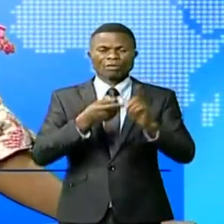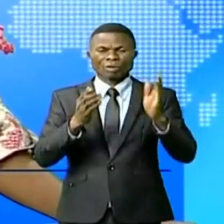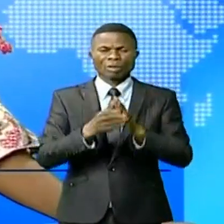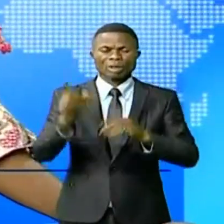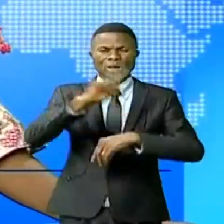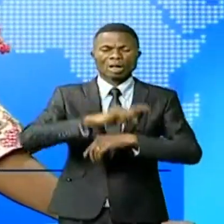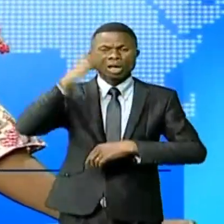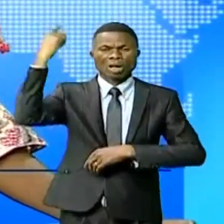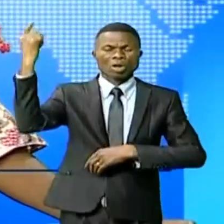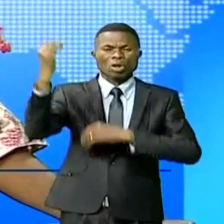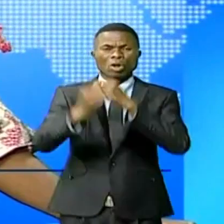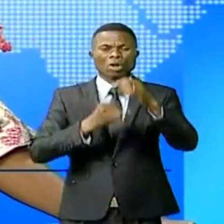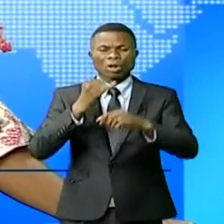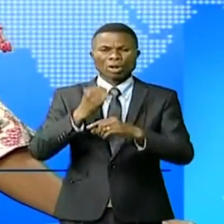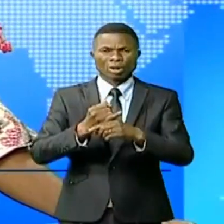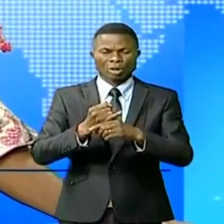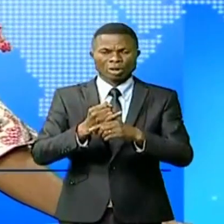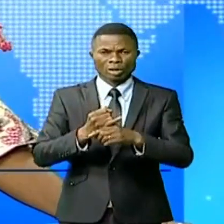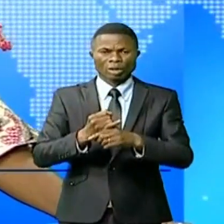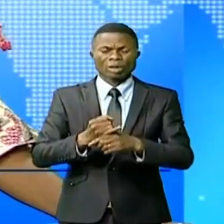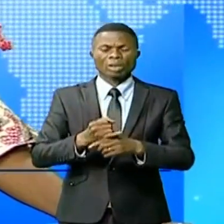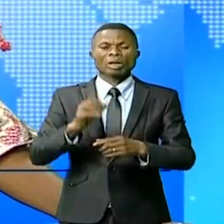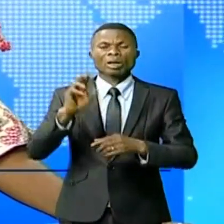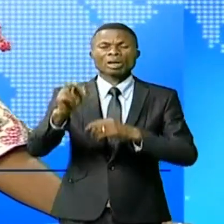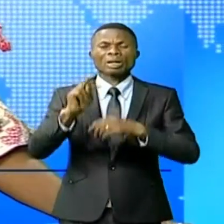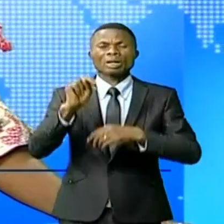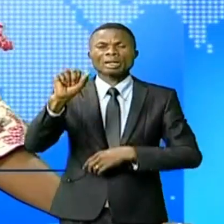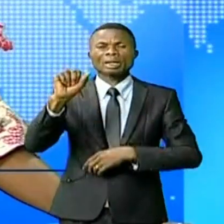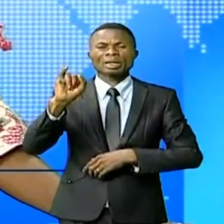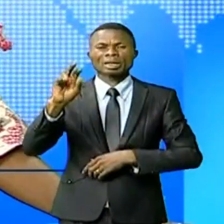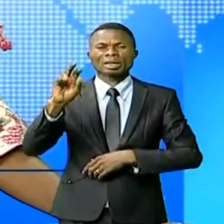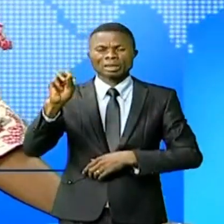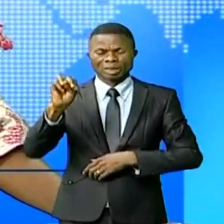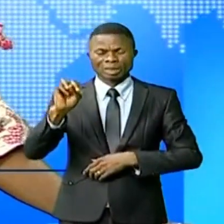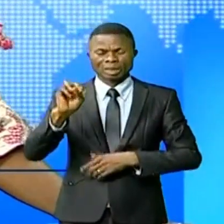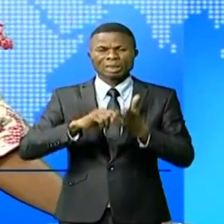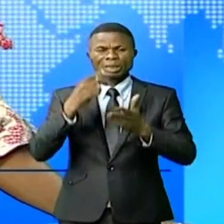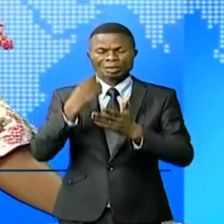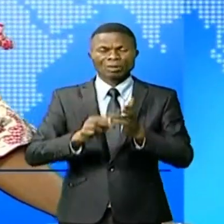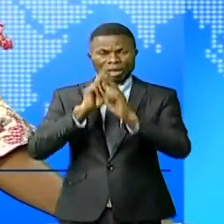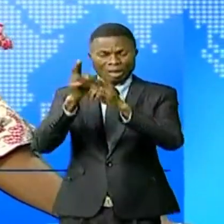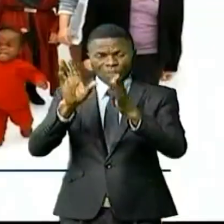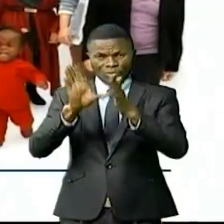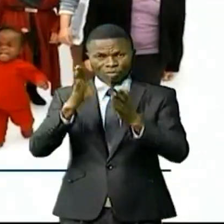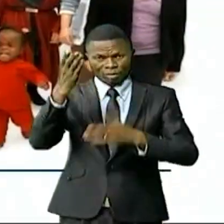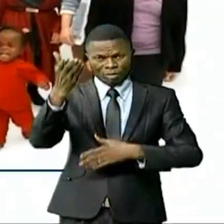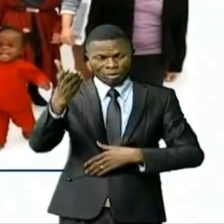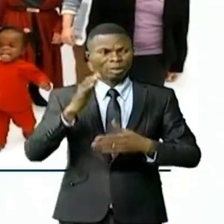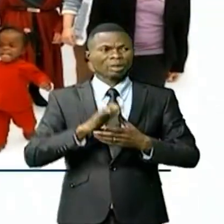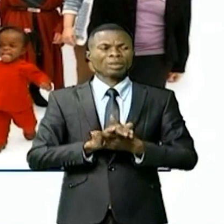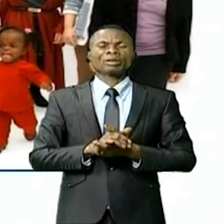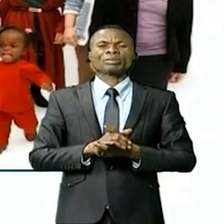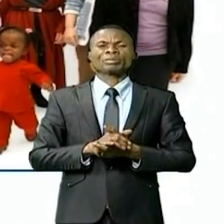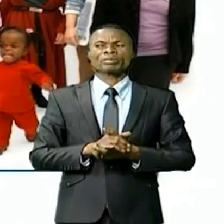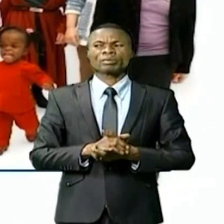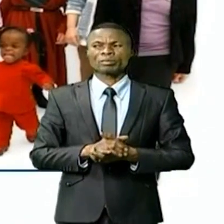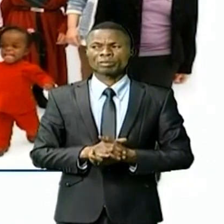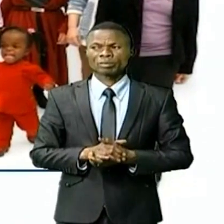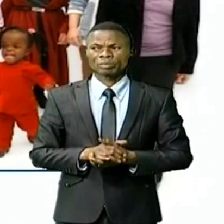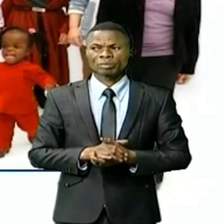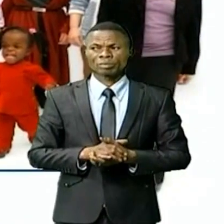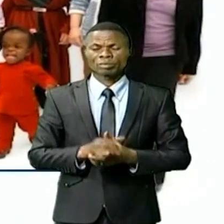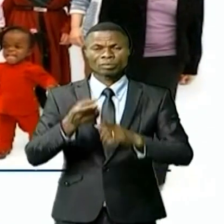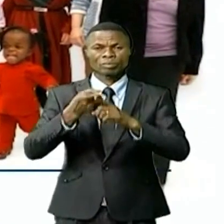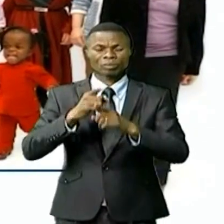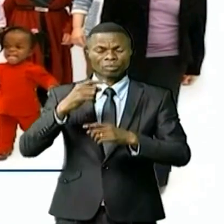internationale de nanisme. Le nanisme, qu'est-ce que c'est ? La réponse dans ce reportage. Il est dû à